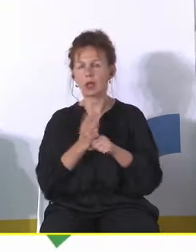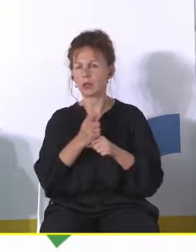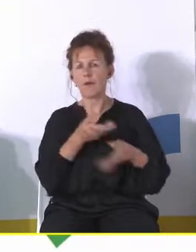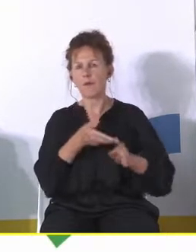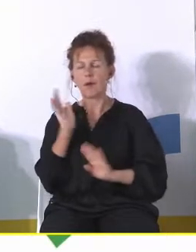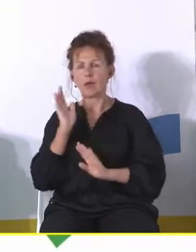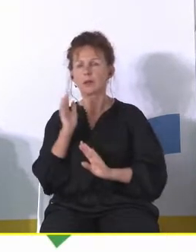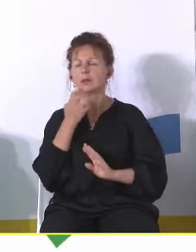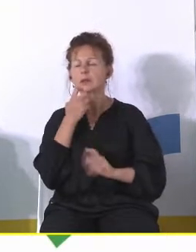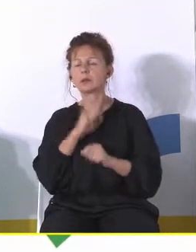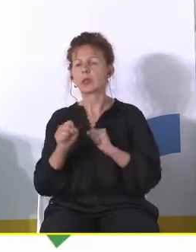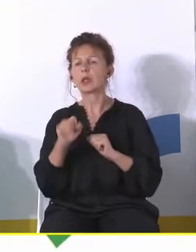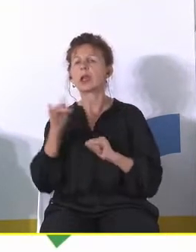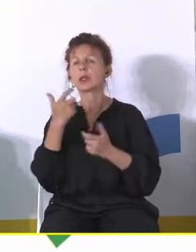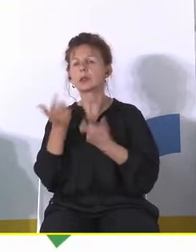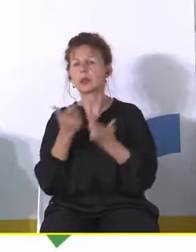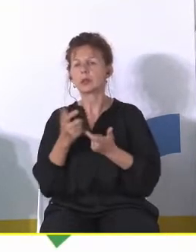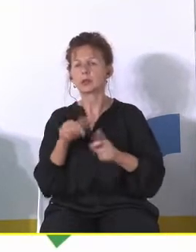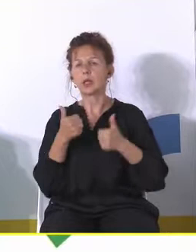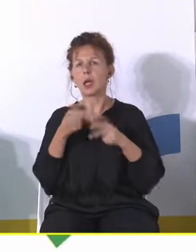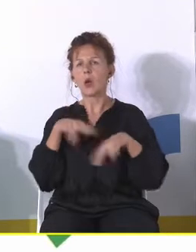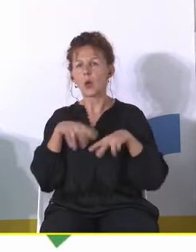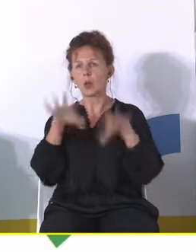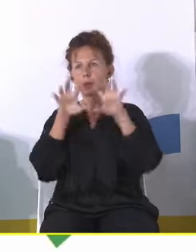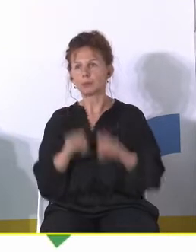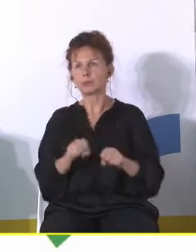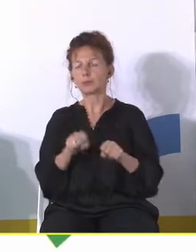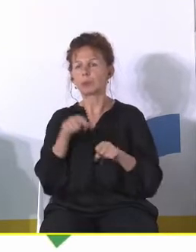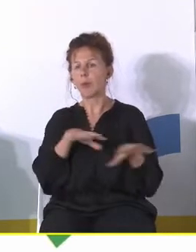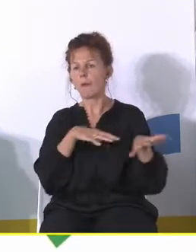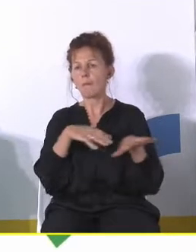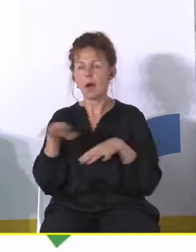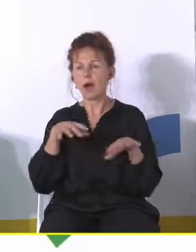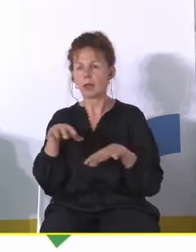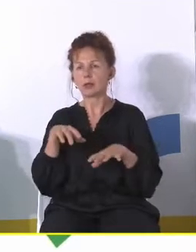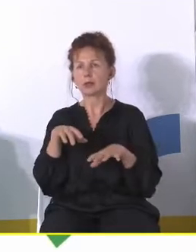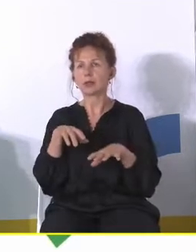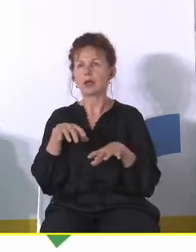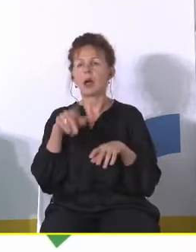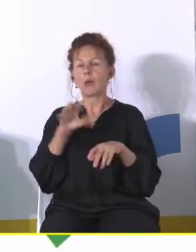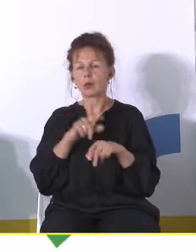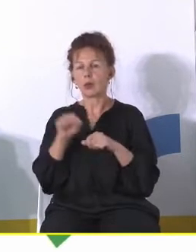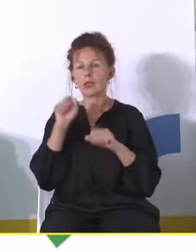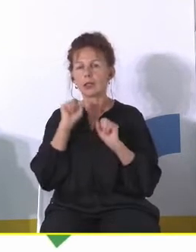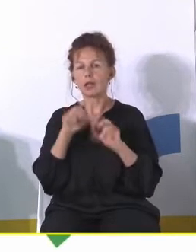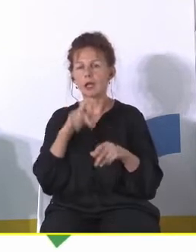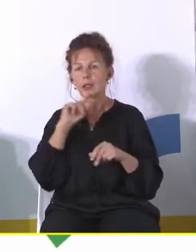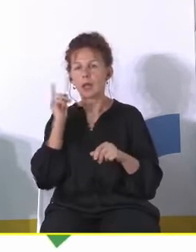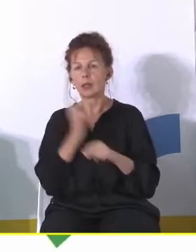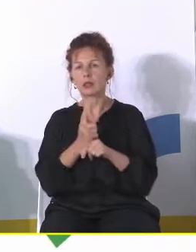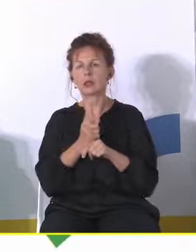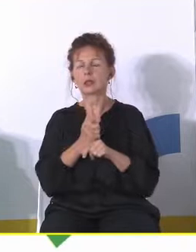Więc pytanie, jak to zrobić, żeby jednak, no, żeby jednak, bo to też jest tak, że przecież decyzja,